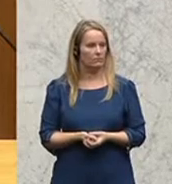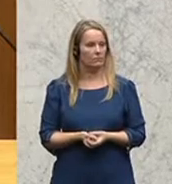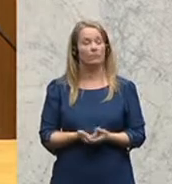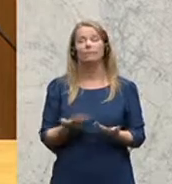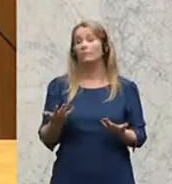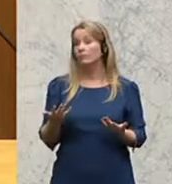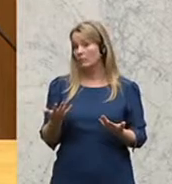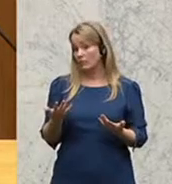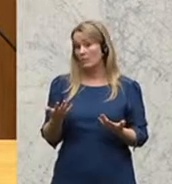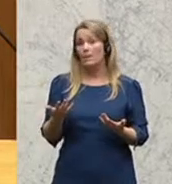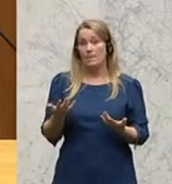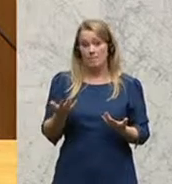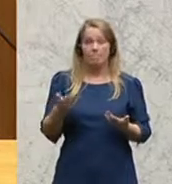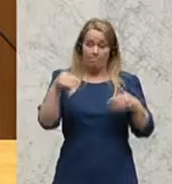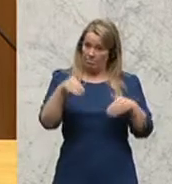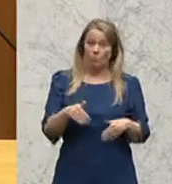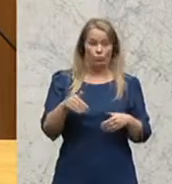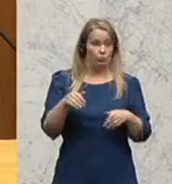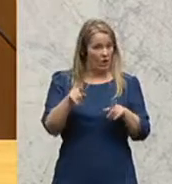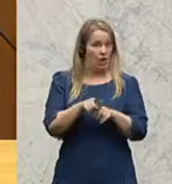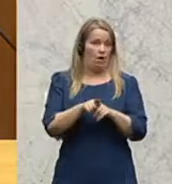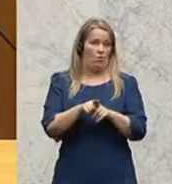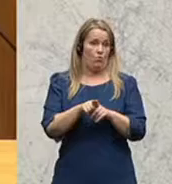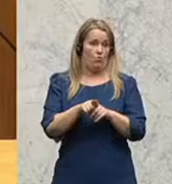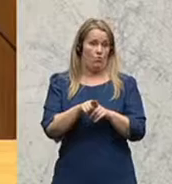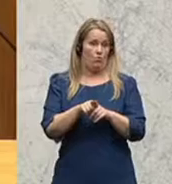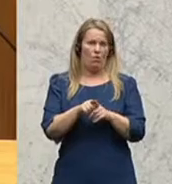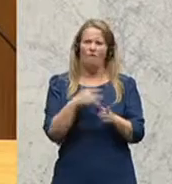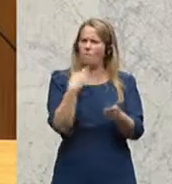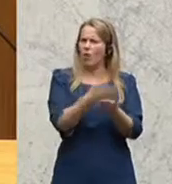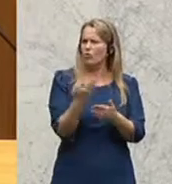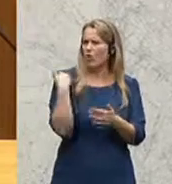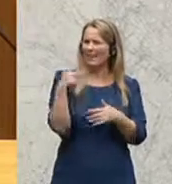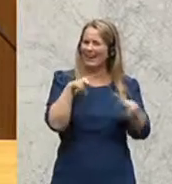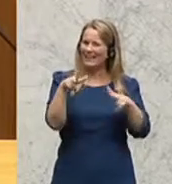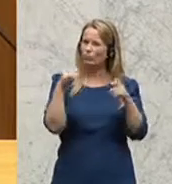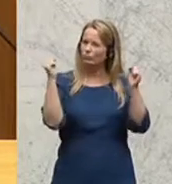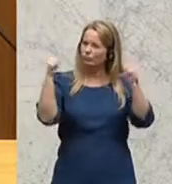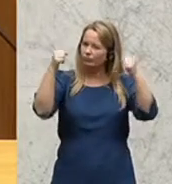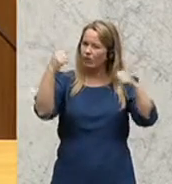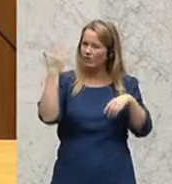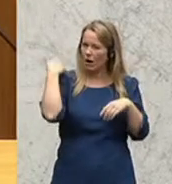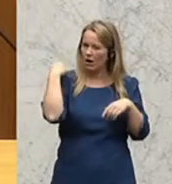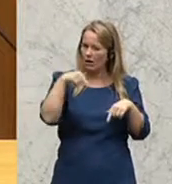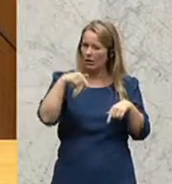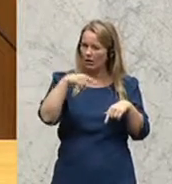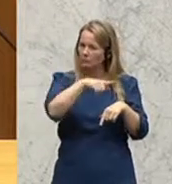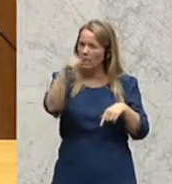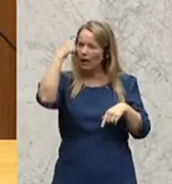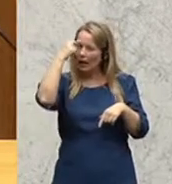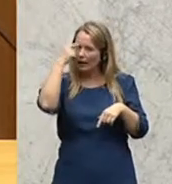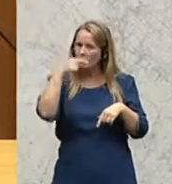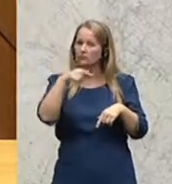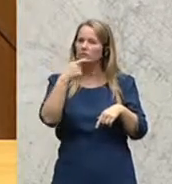Vor allem muss ich auch immer wieder an den Vorschlag der Regierungsübereinkommen erinnern, wo sie versuchen,